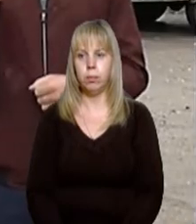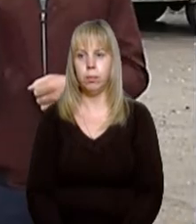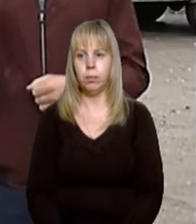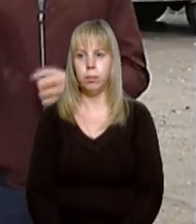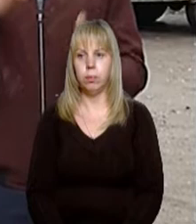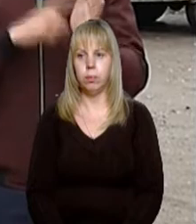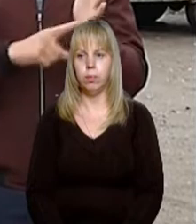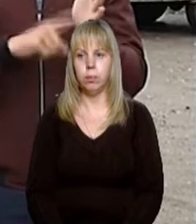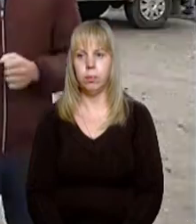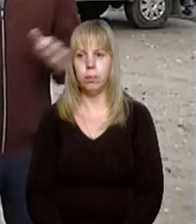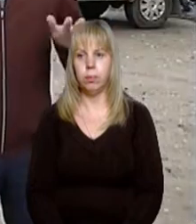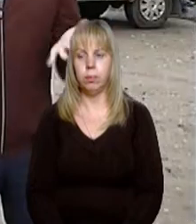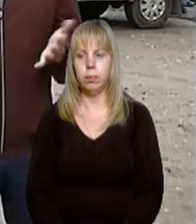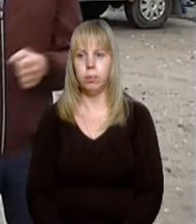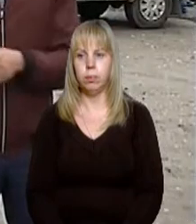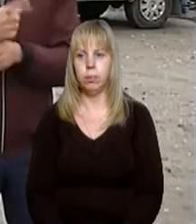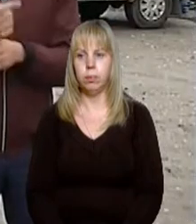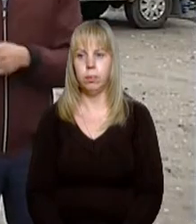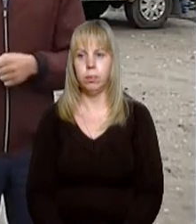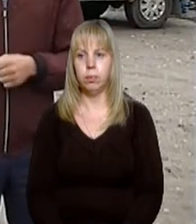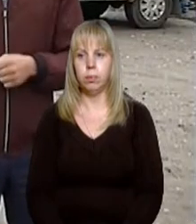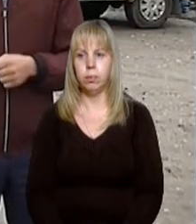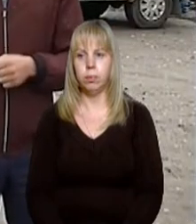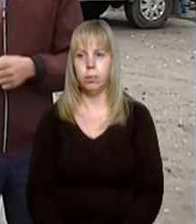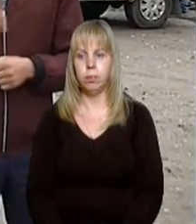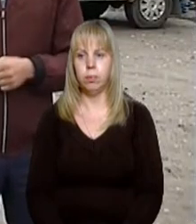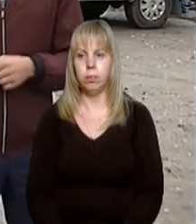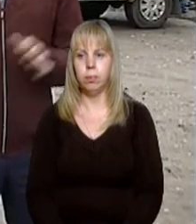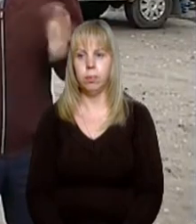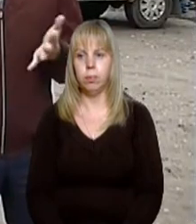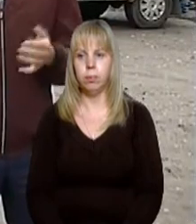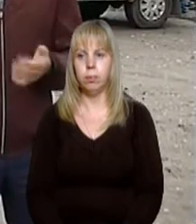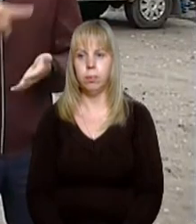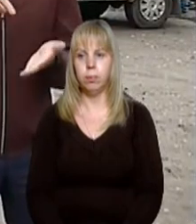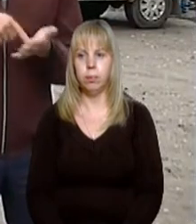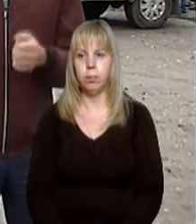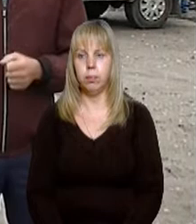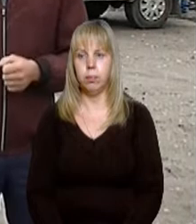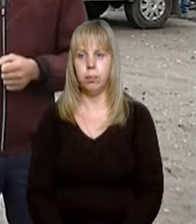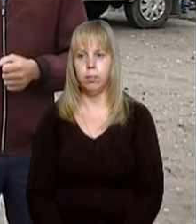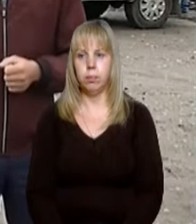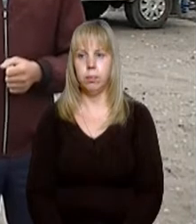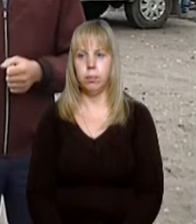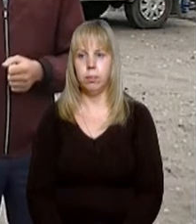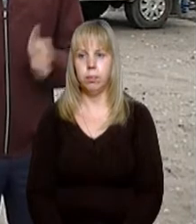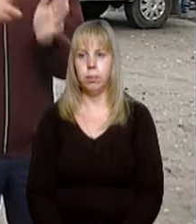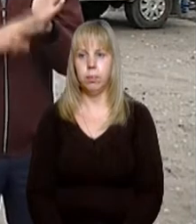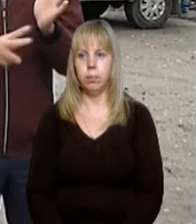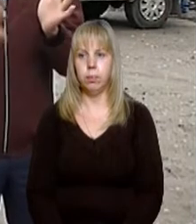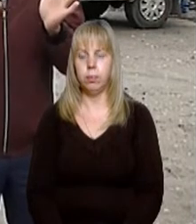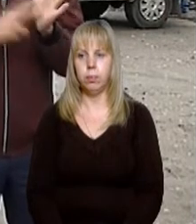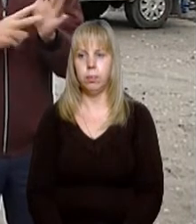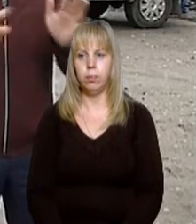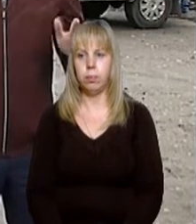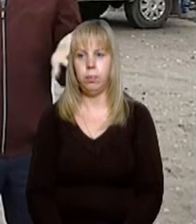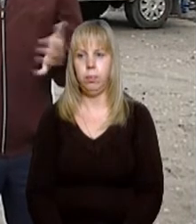260 випадків. Тернопільська область – 253 випадки. Та місто Київ – 377